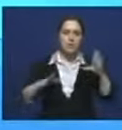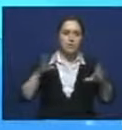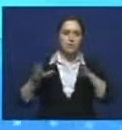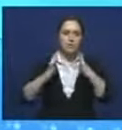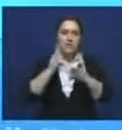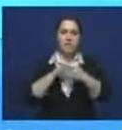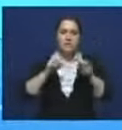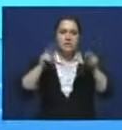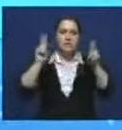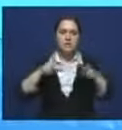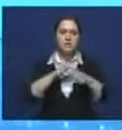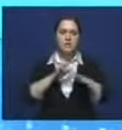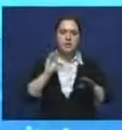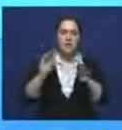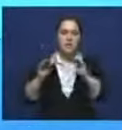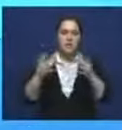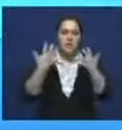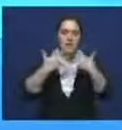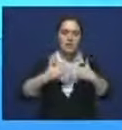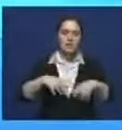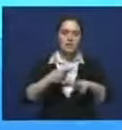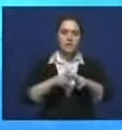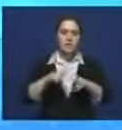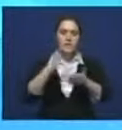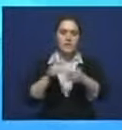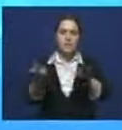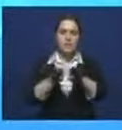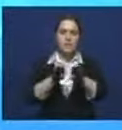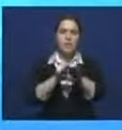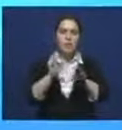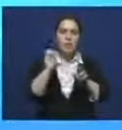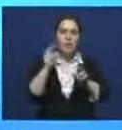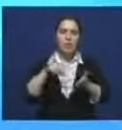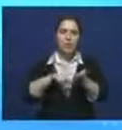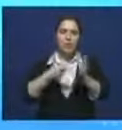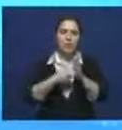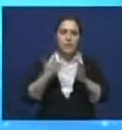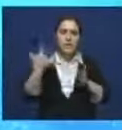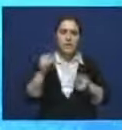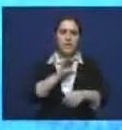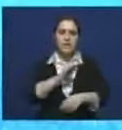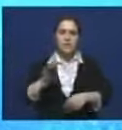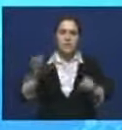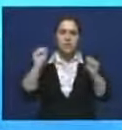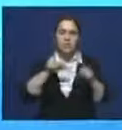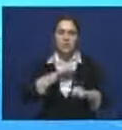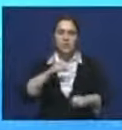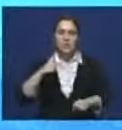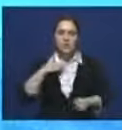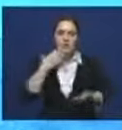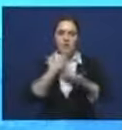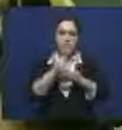специально разработанном 3D-тренажере. Он представляет собой подобие волшебной комнаты, где дети могут дать волю своему воображению.